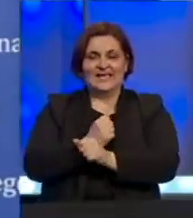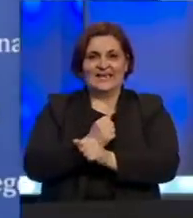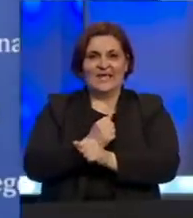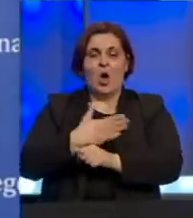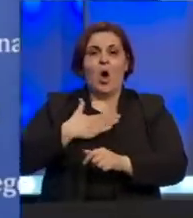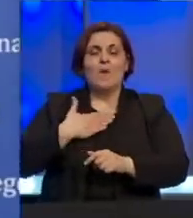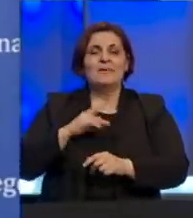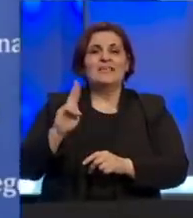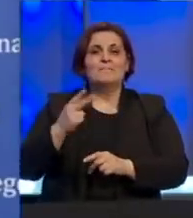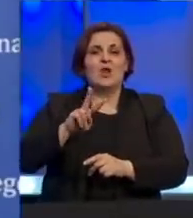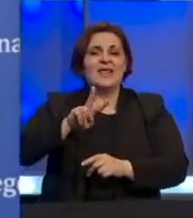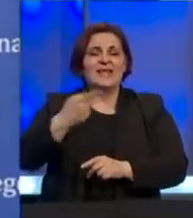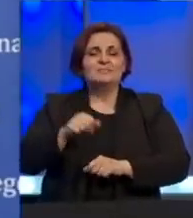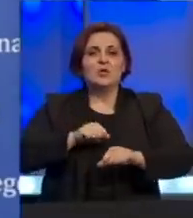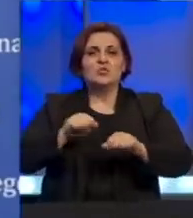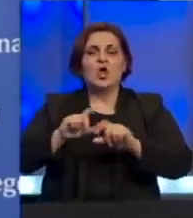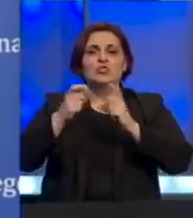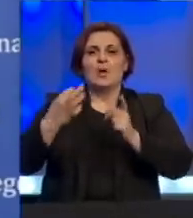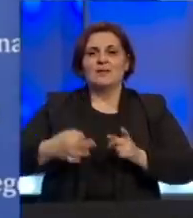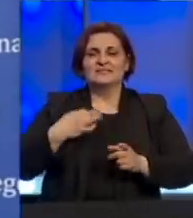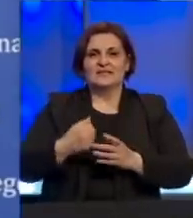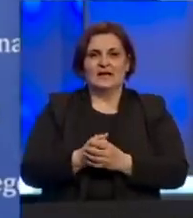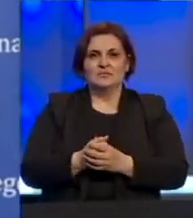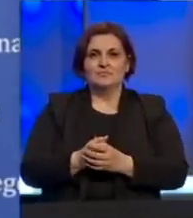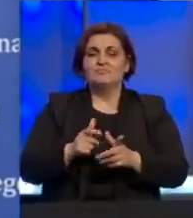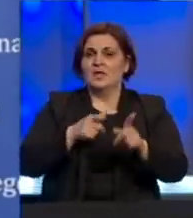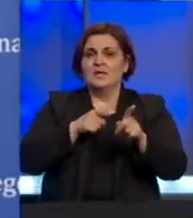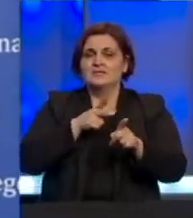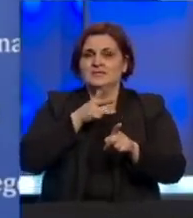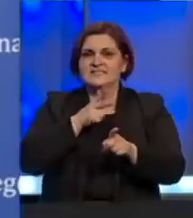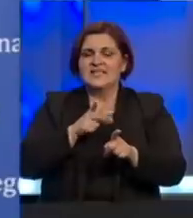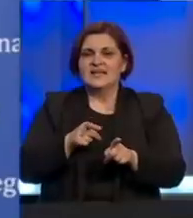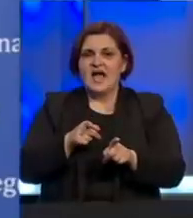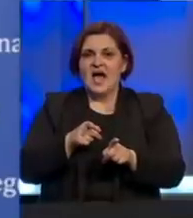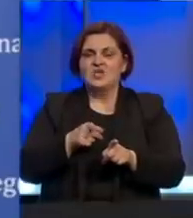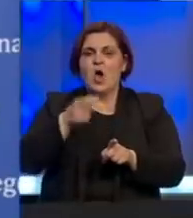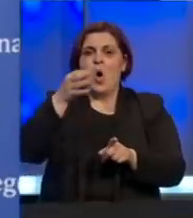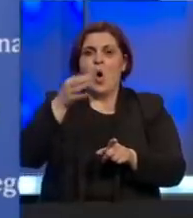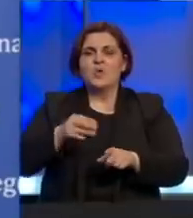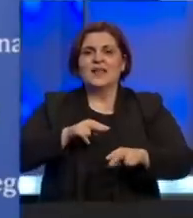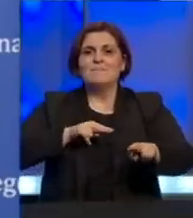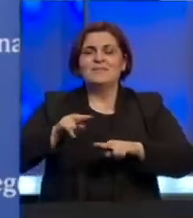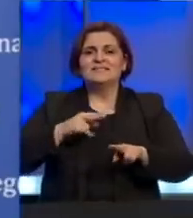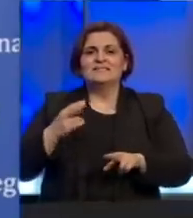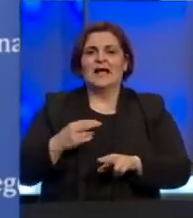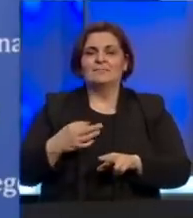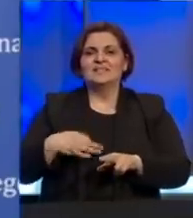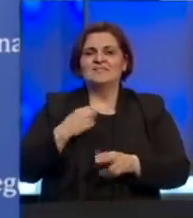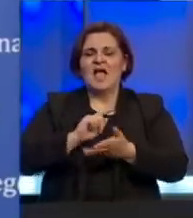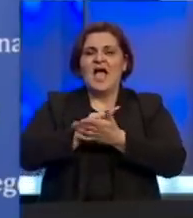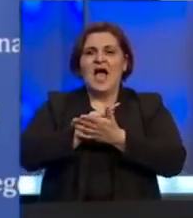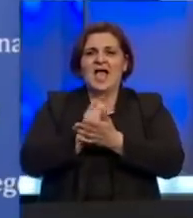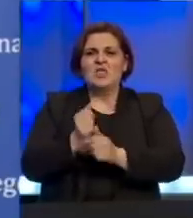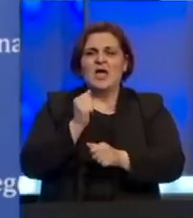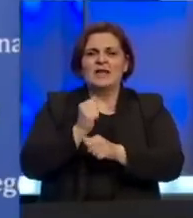opet je pozvao na smjenu direktora Doma zdravlja. I zatražiti od kantonalnog ministra da odmah